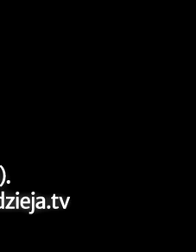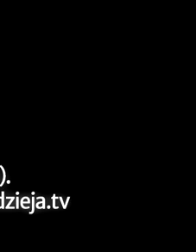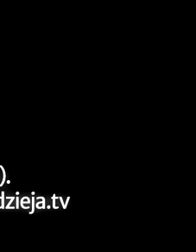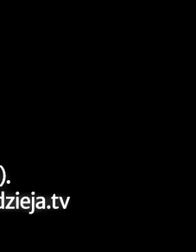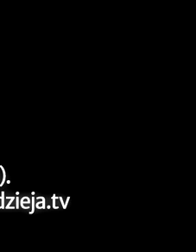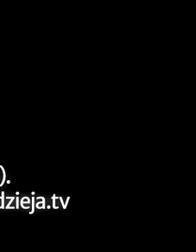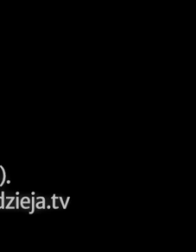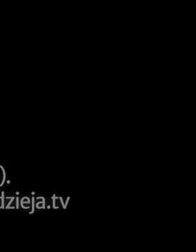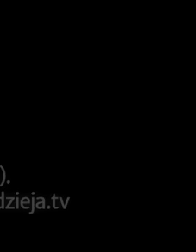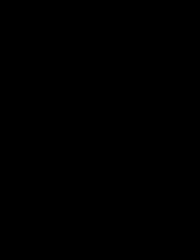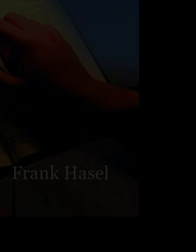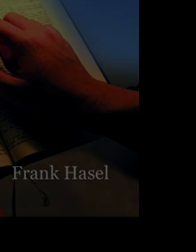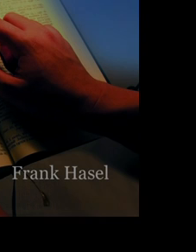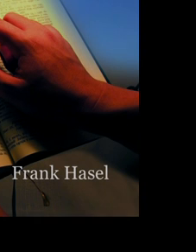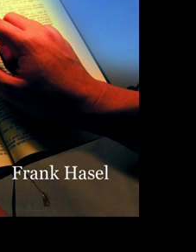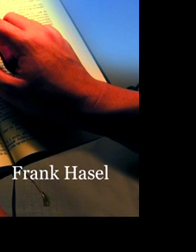Muzyka